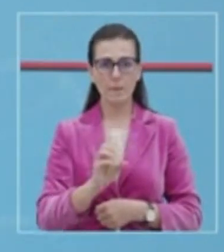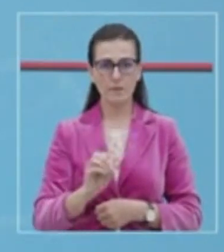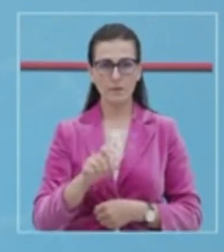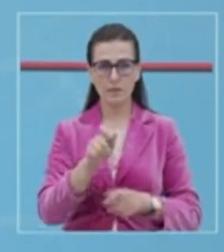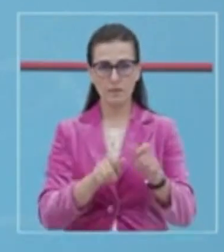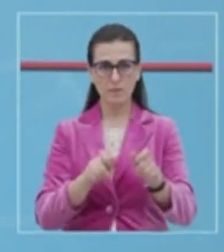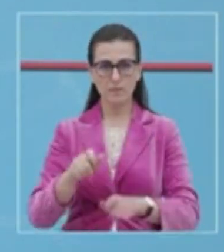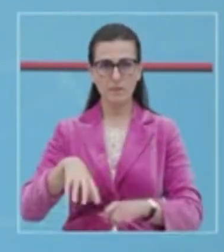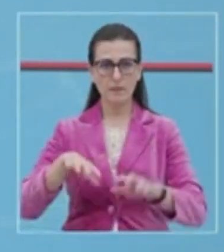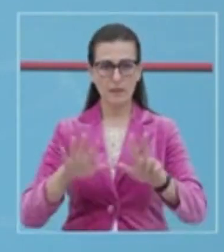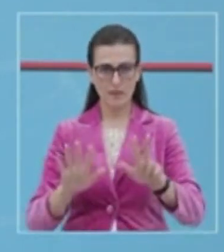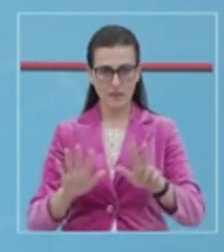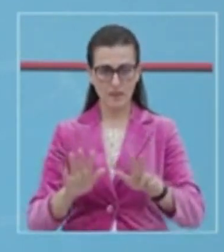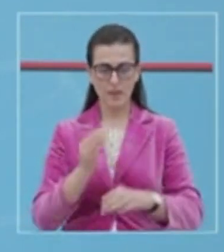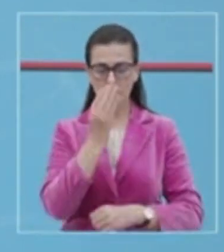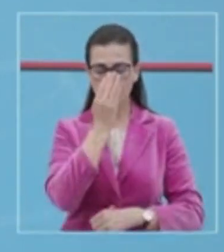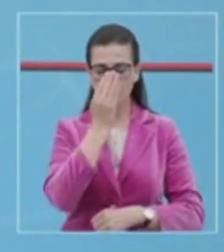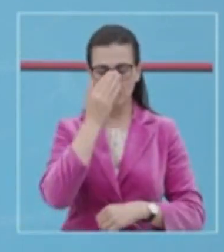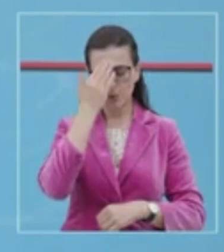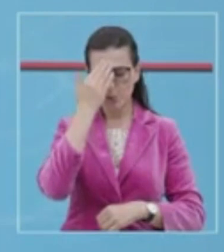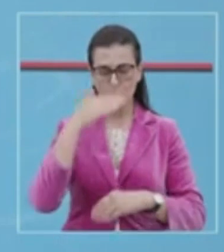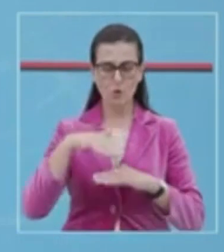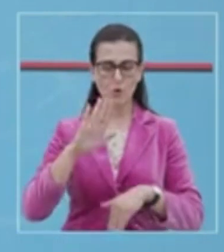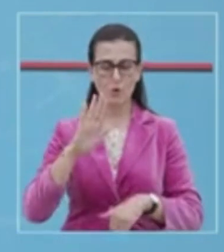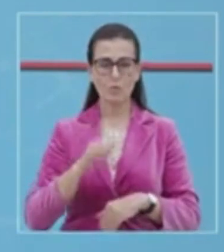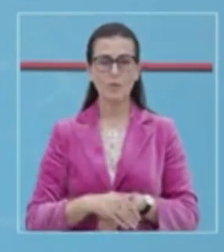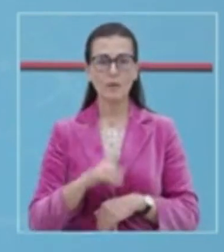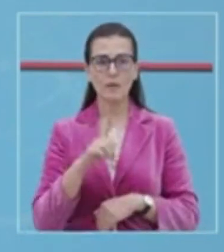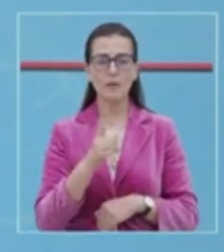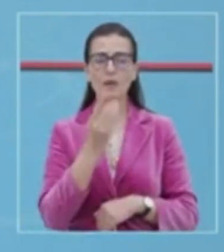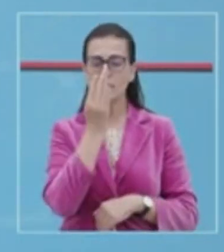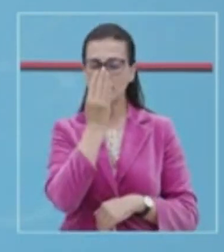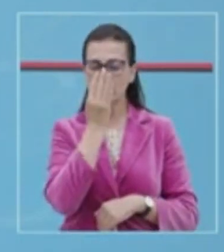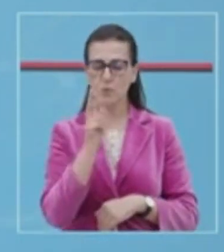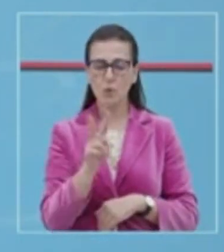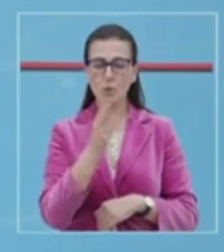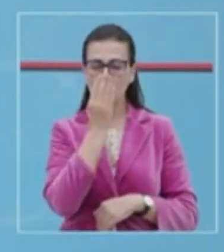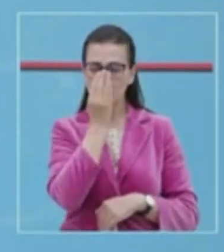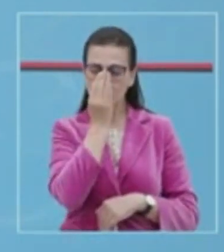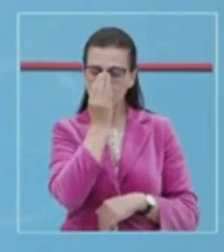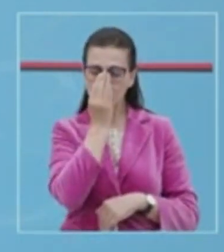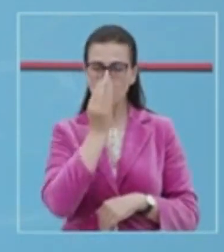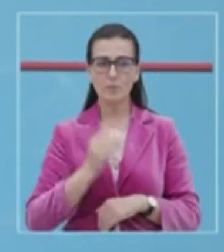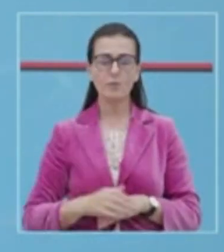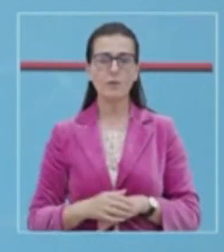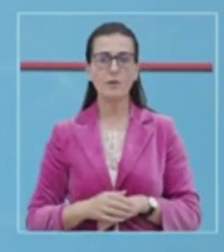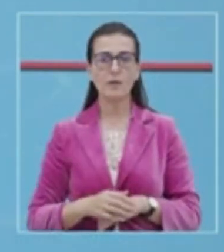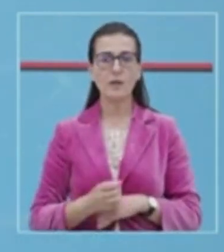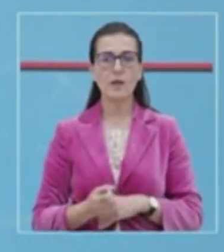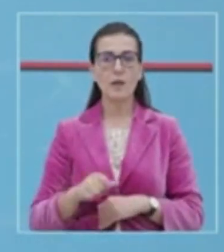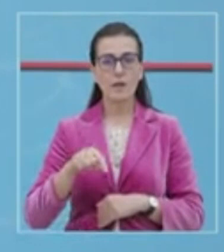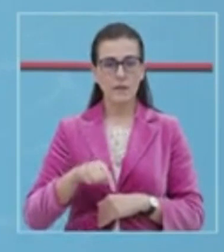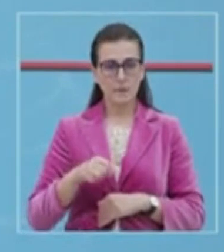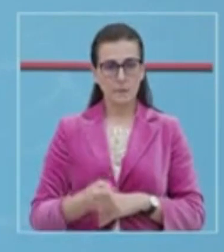50 pacientë, 8 prejtyre janë në terapi intensive, ndërsa 2 prejtyre janë të intubuar.